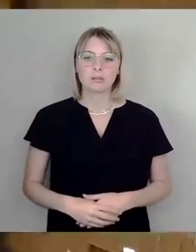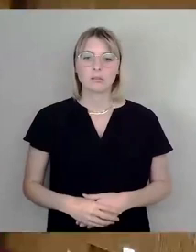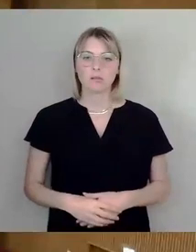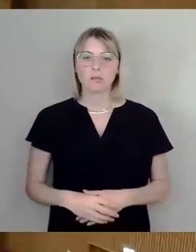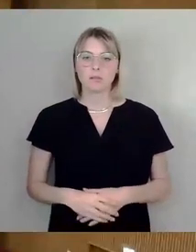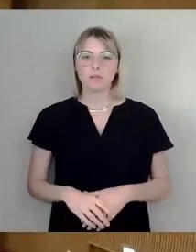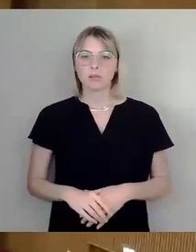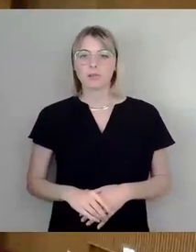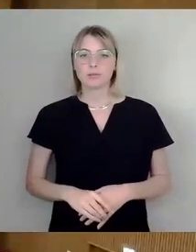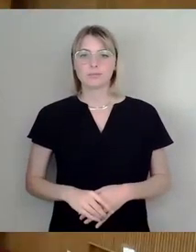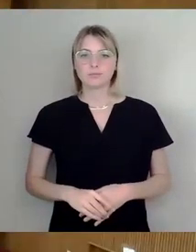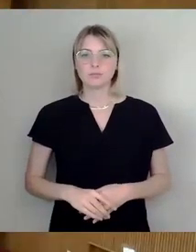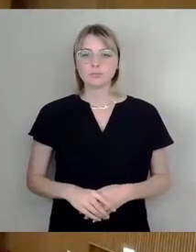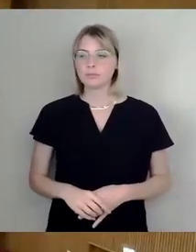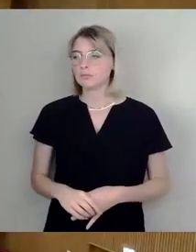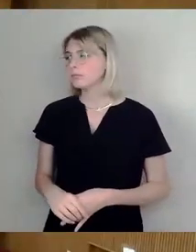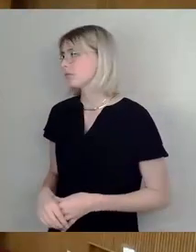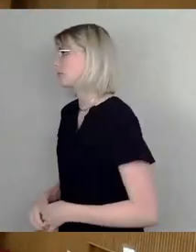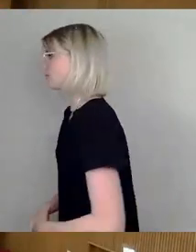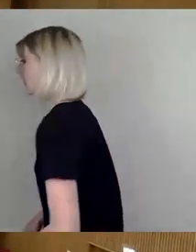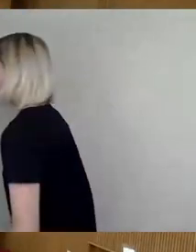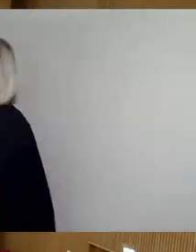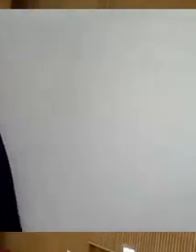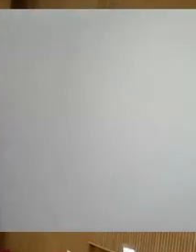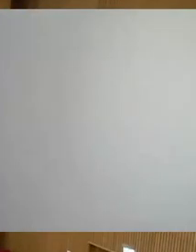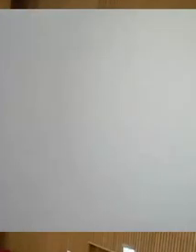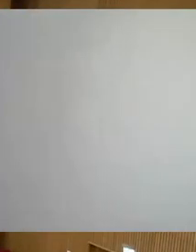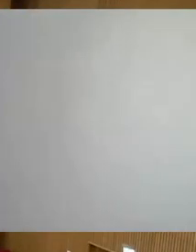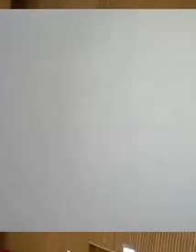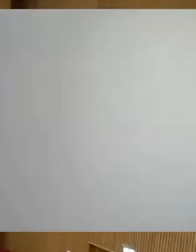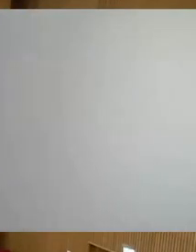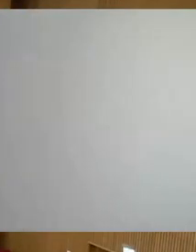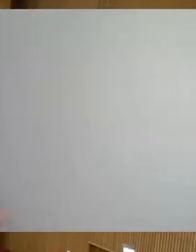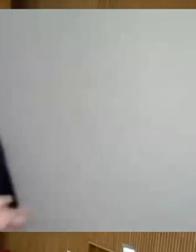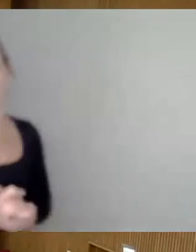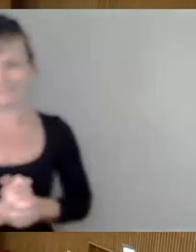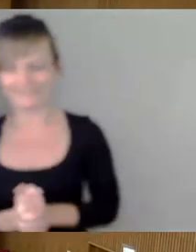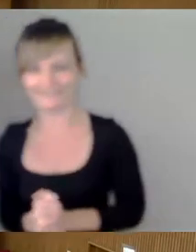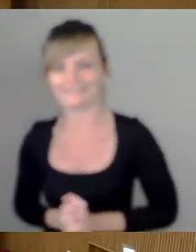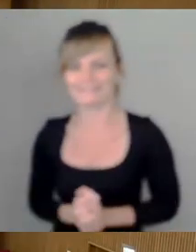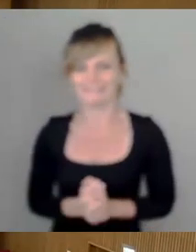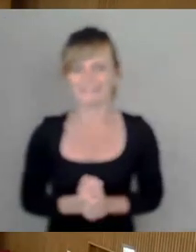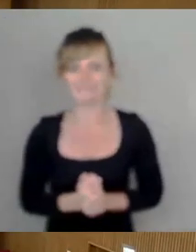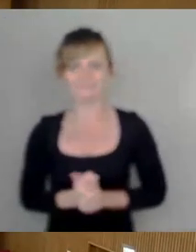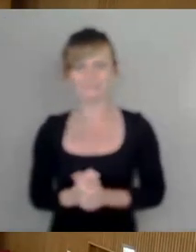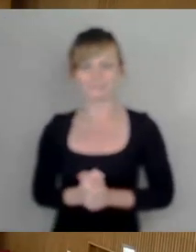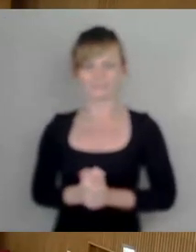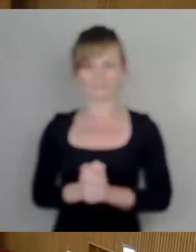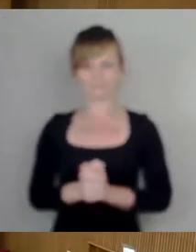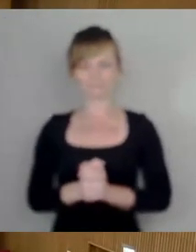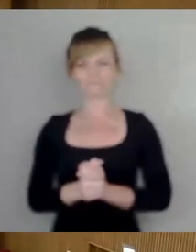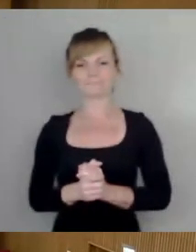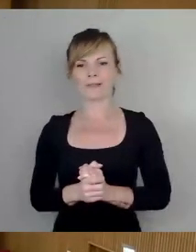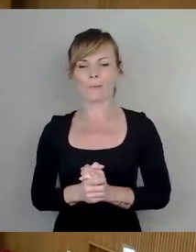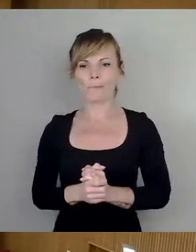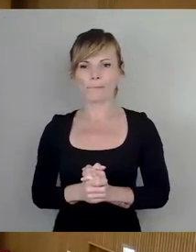Okay, dann machen wir weiter in der